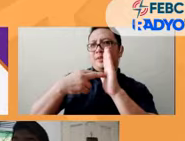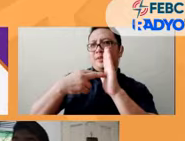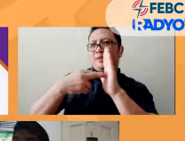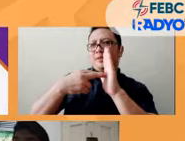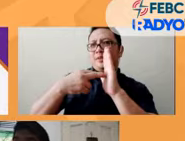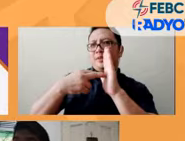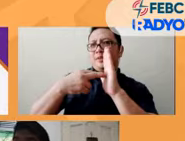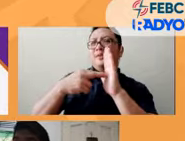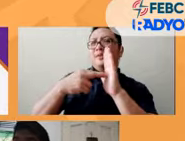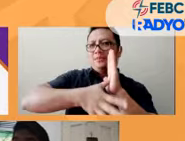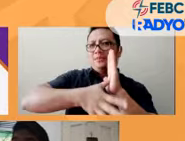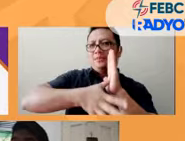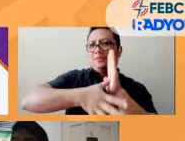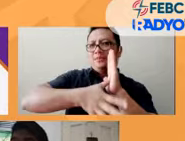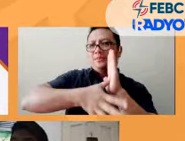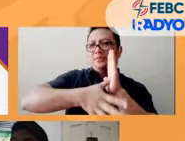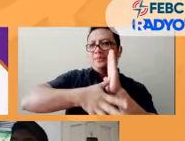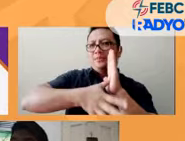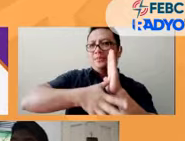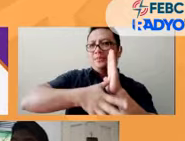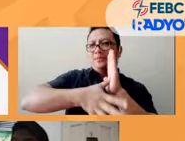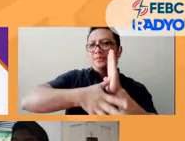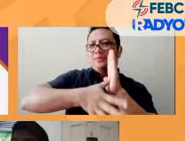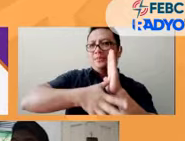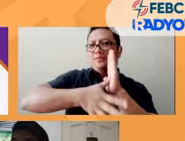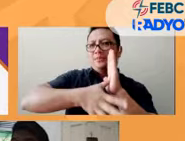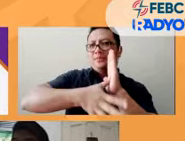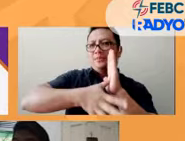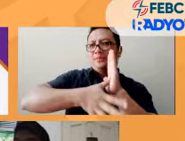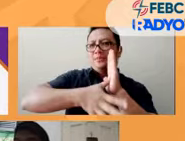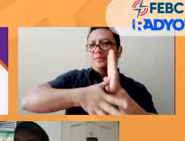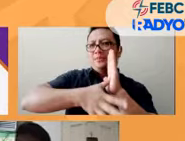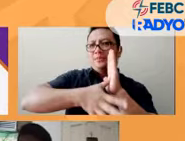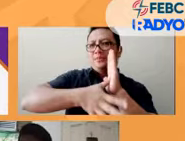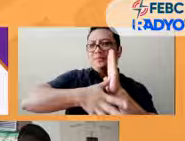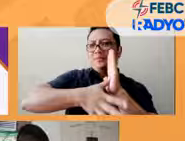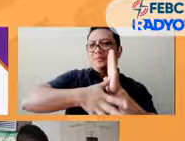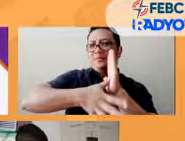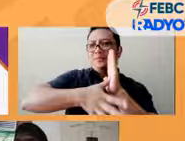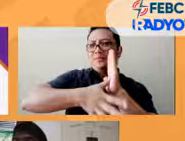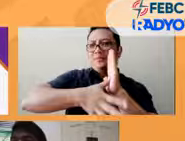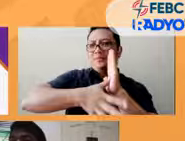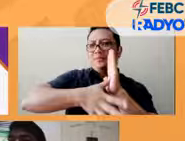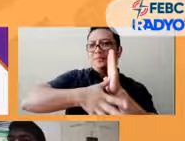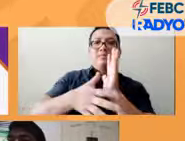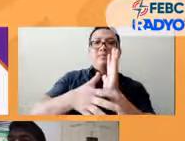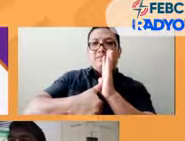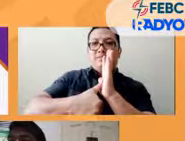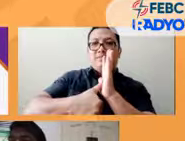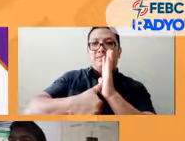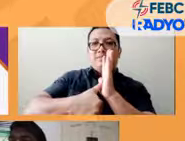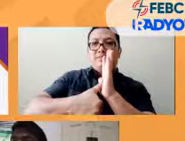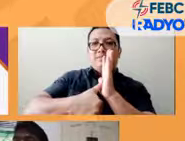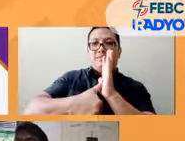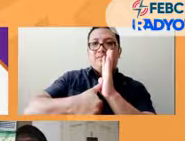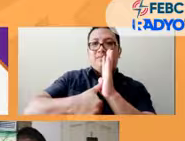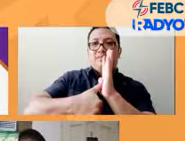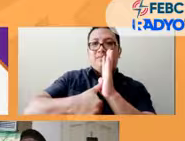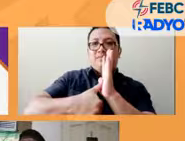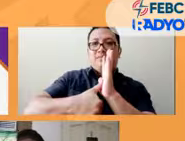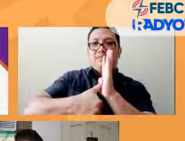nyo rin, Doc Mau, bilang sector head ng person with disability and senior citizens, ano po ang mahalaga ninyong tungkulin?